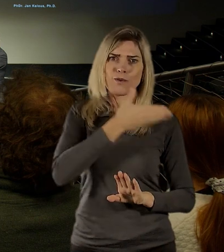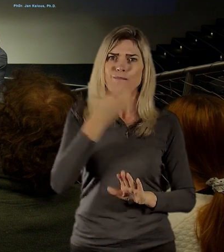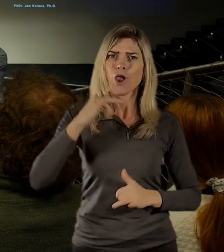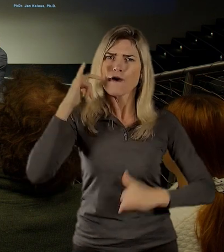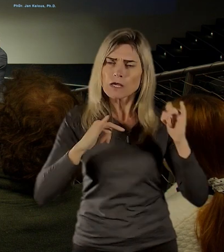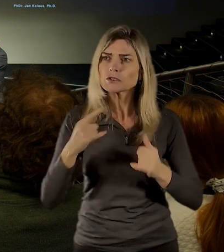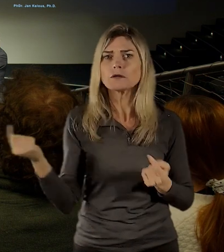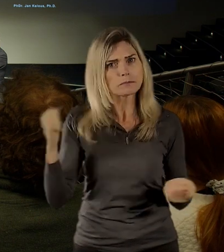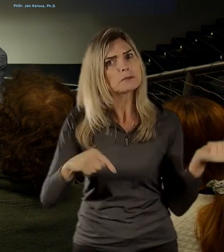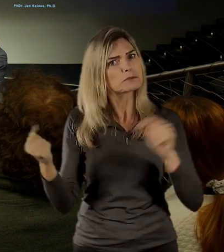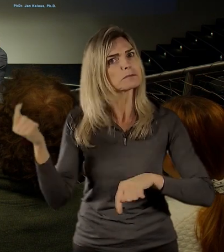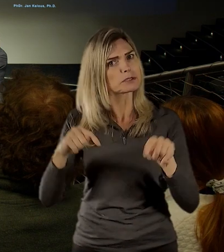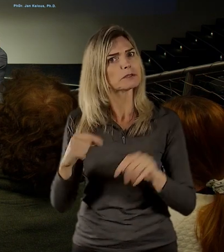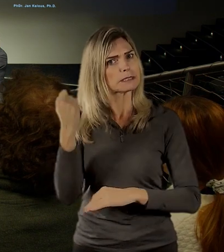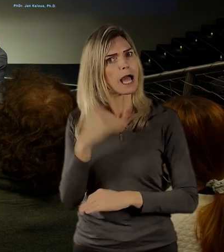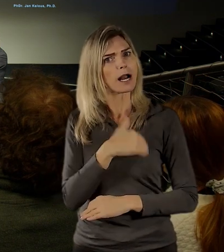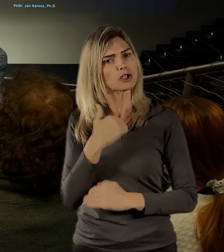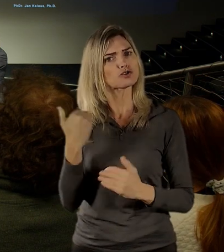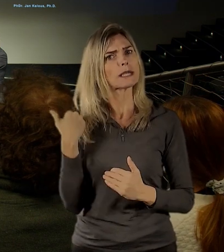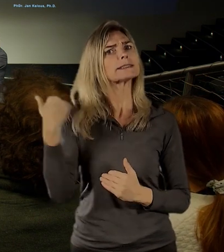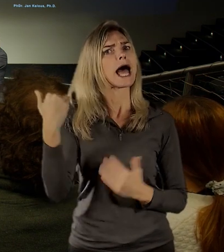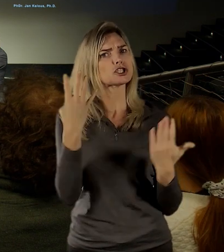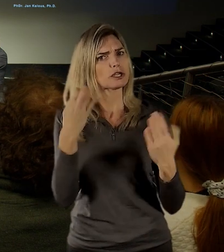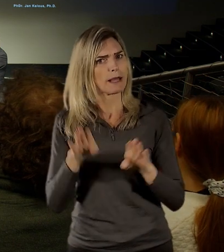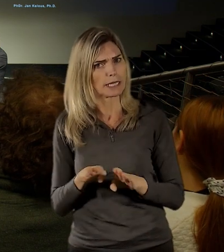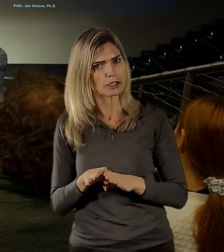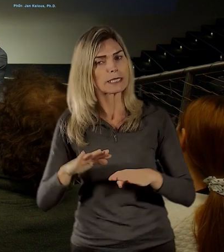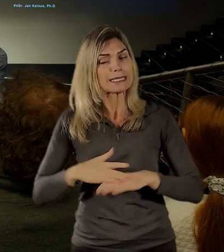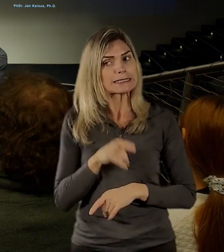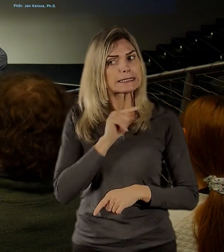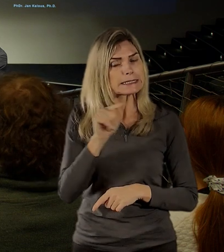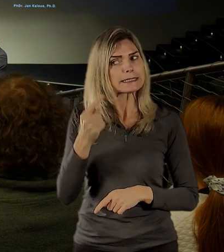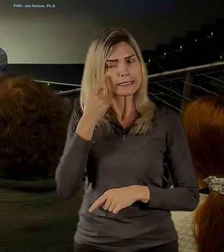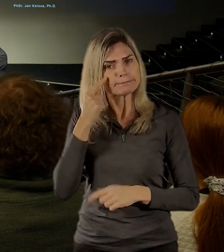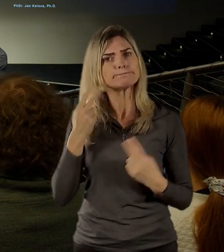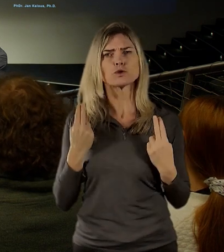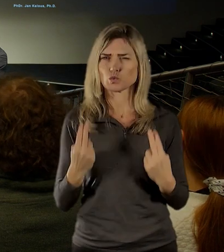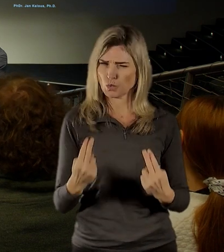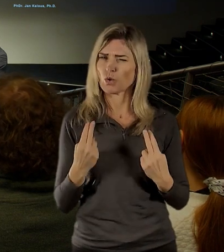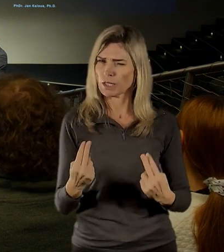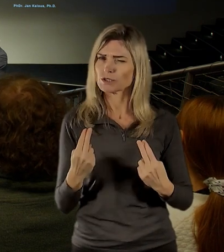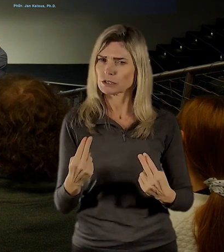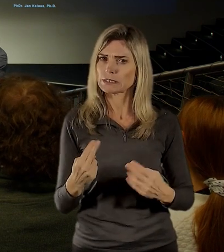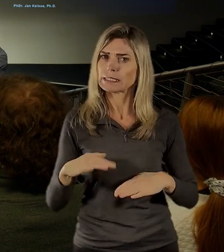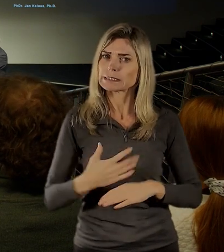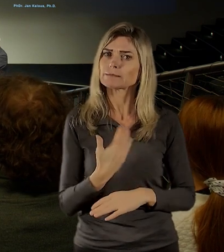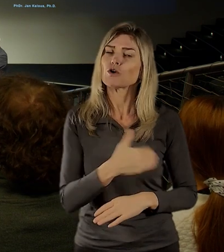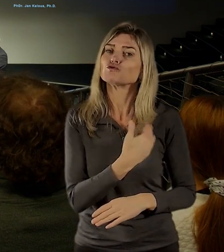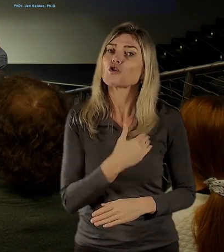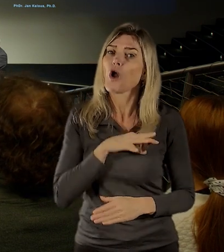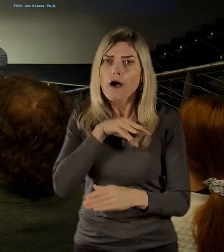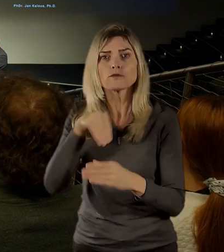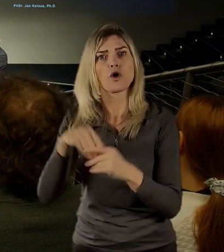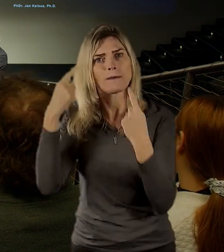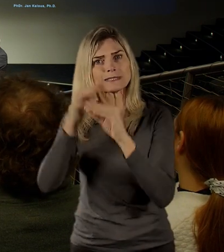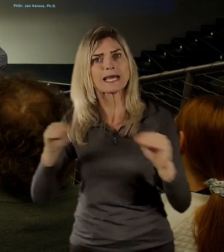filmového a je to pro nás také jako velmi důležité, takže řekl bych, že to školní vzdělávání je úplně